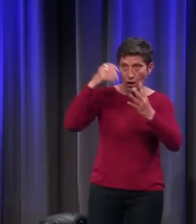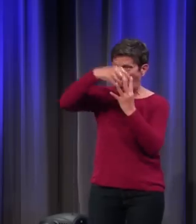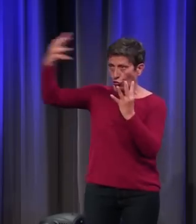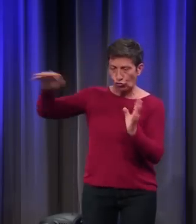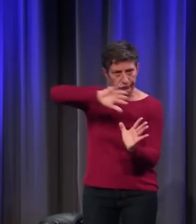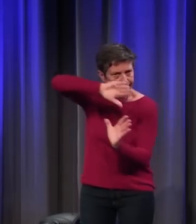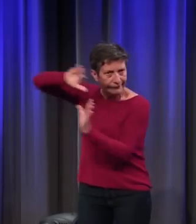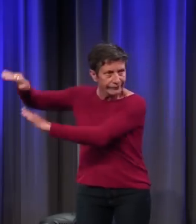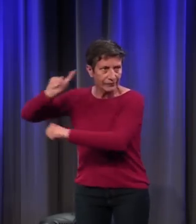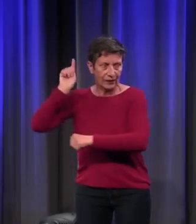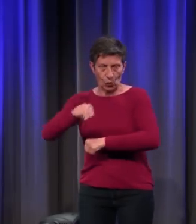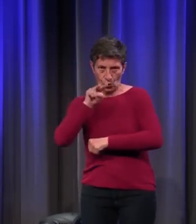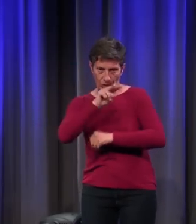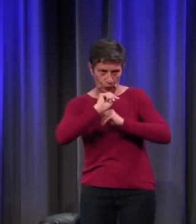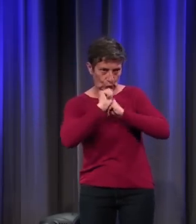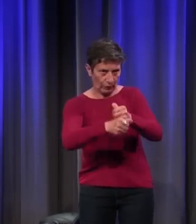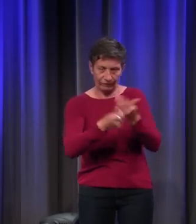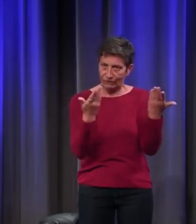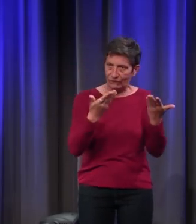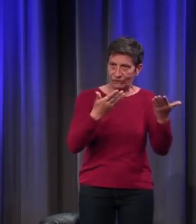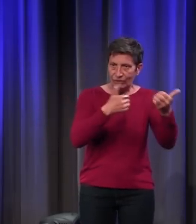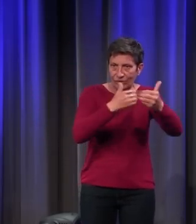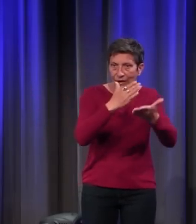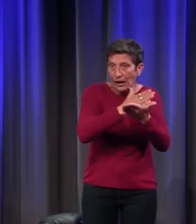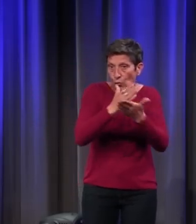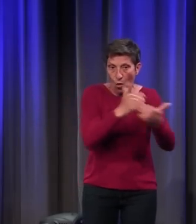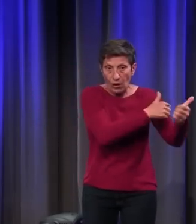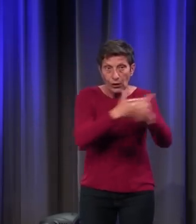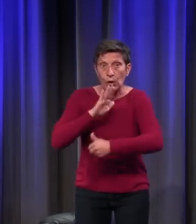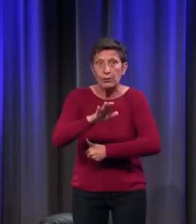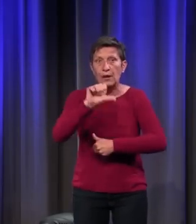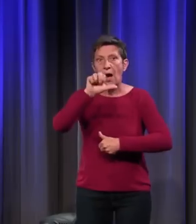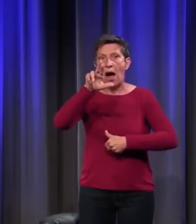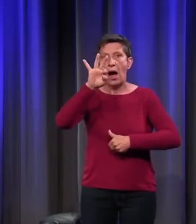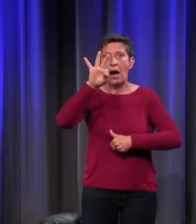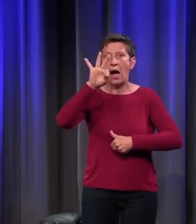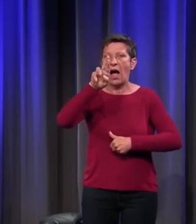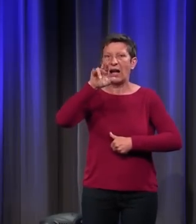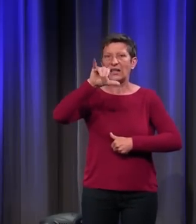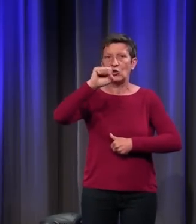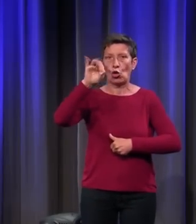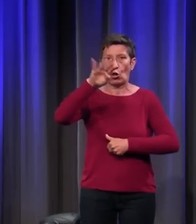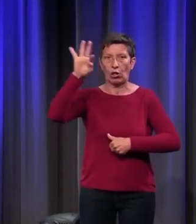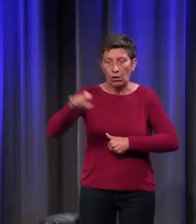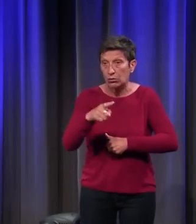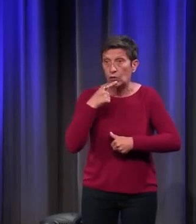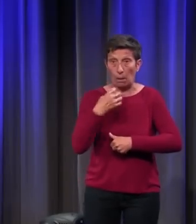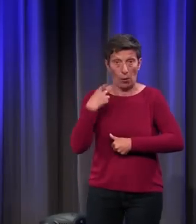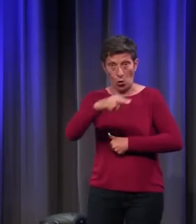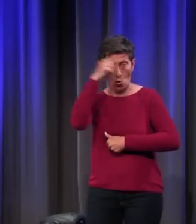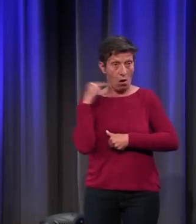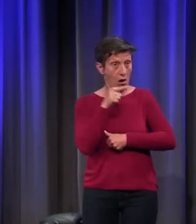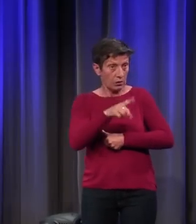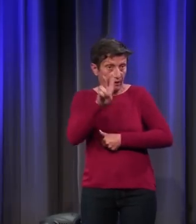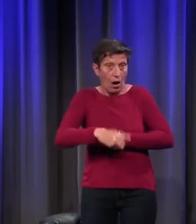Il faut partir de ce classement aristotélicien. Ça veut dire que le blanc et le noir sont des couleurs à part entière,